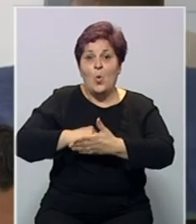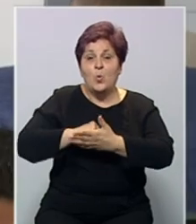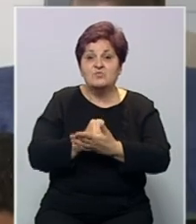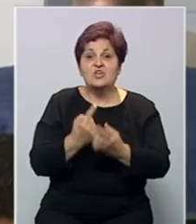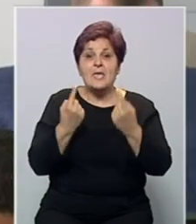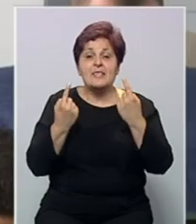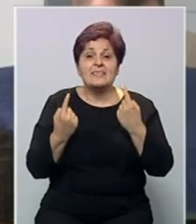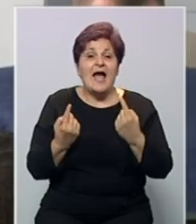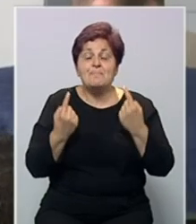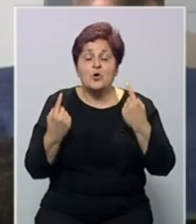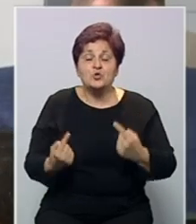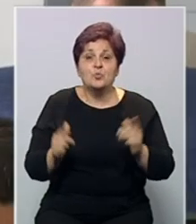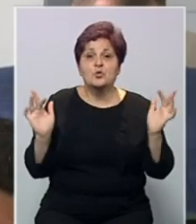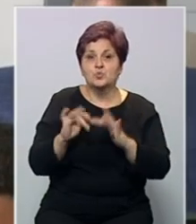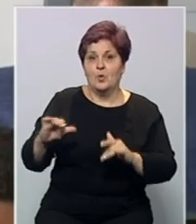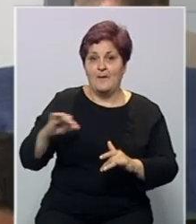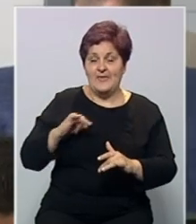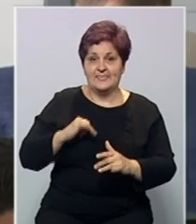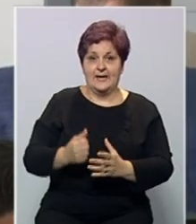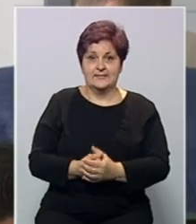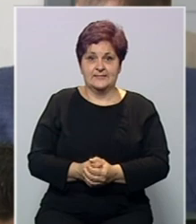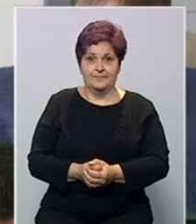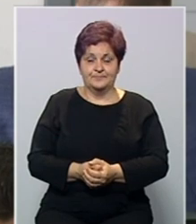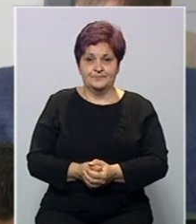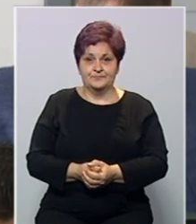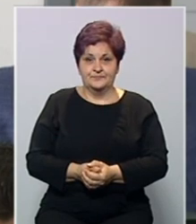za utvrđivanje postojanja sukoba interesa.